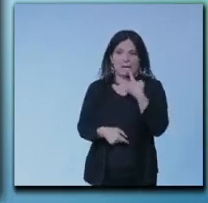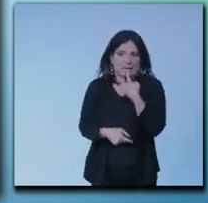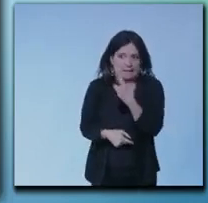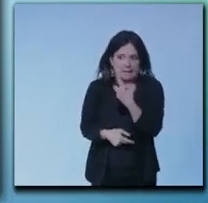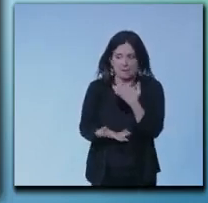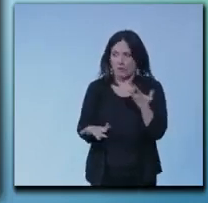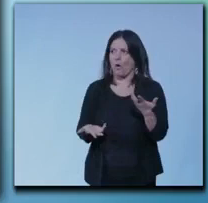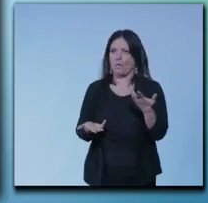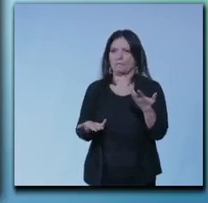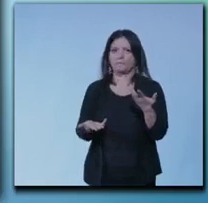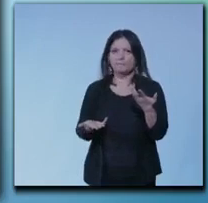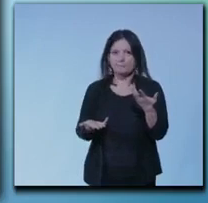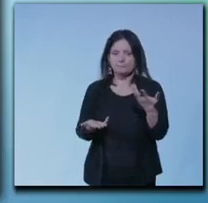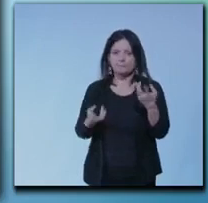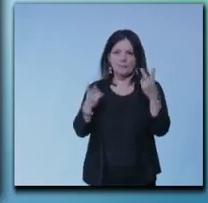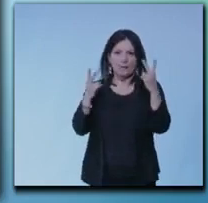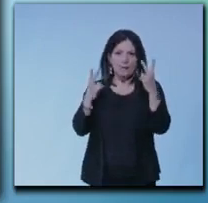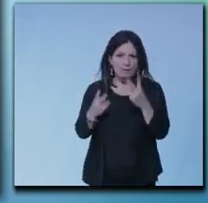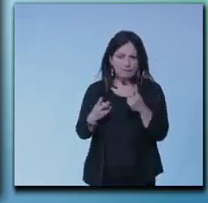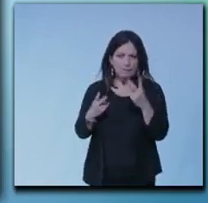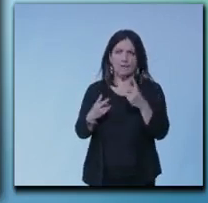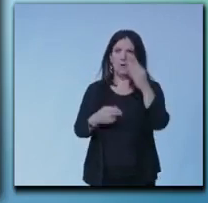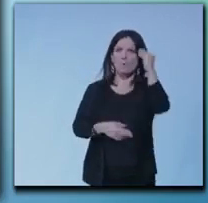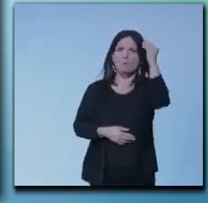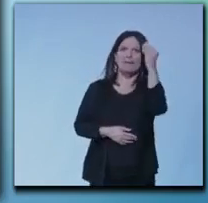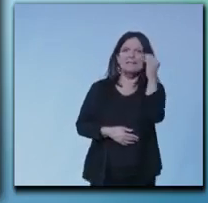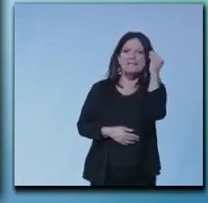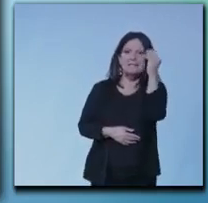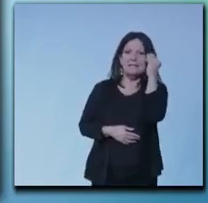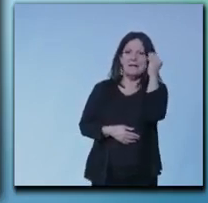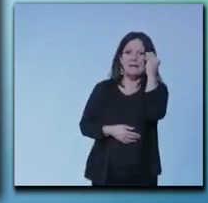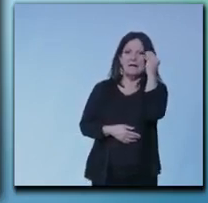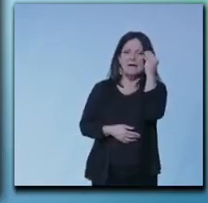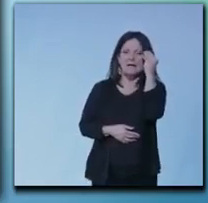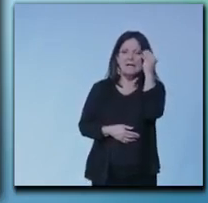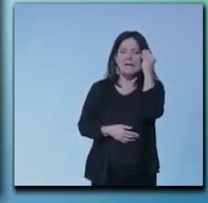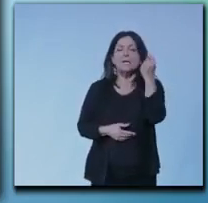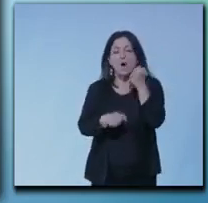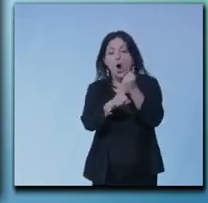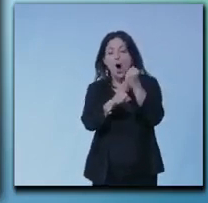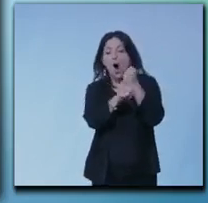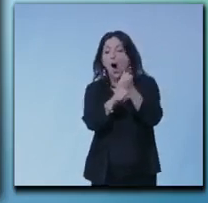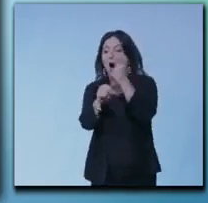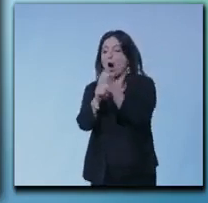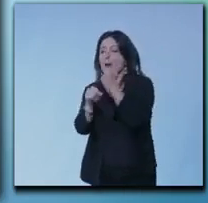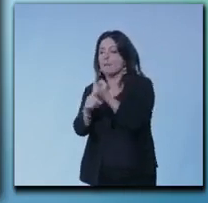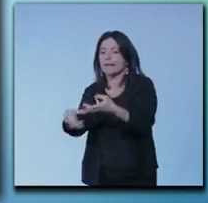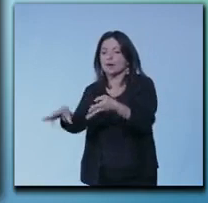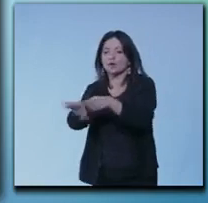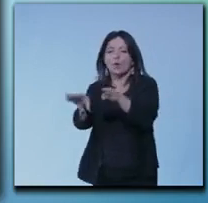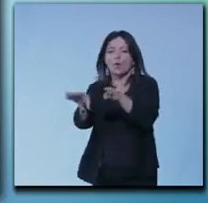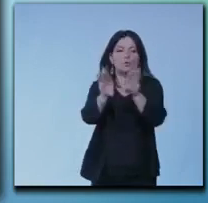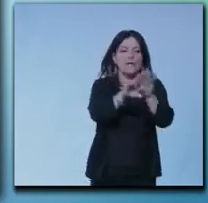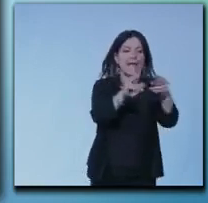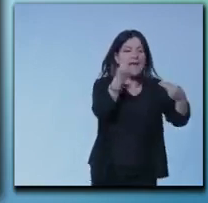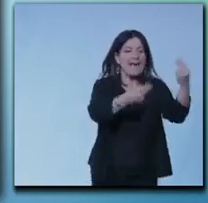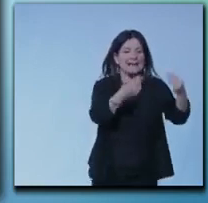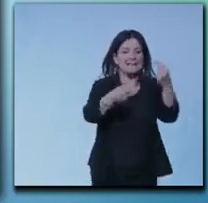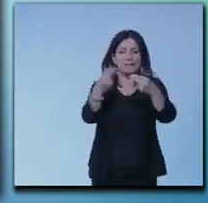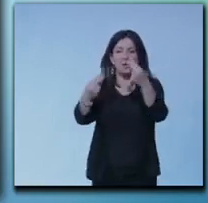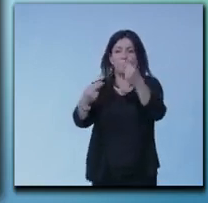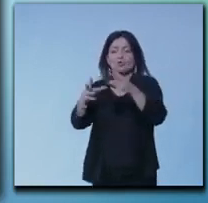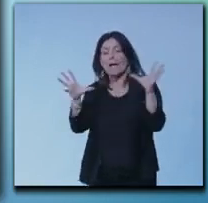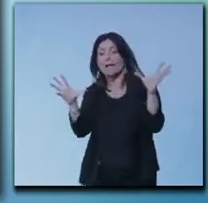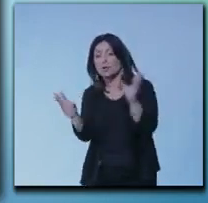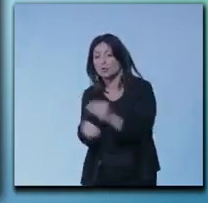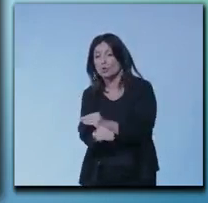amministratori e agli operatori, pensare di ultimare le opere, rendicontare tutte le opere previste dal